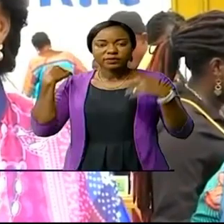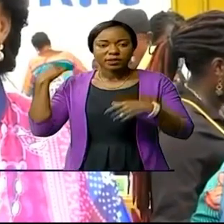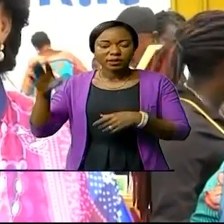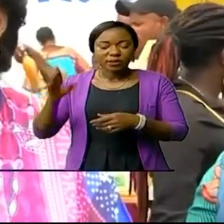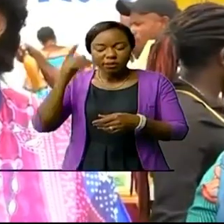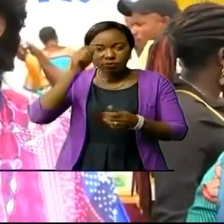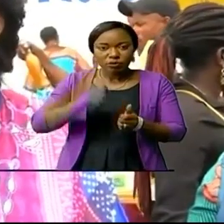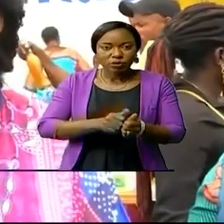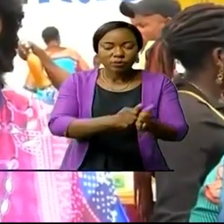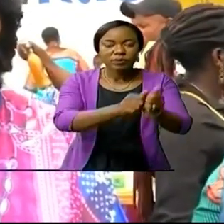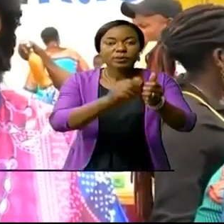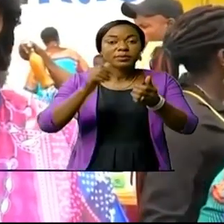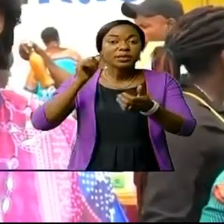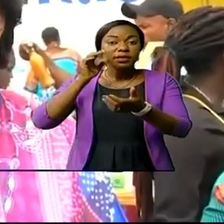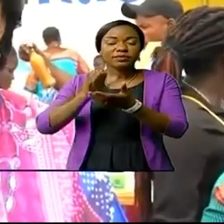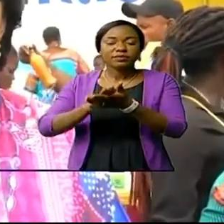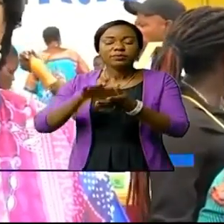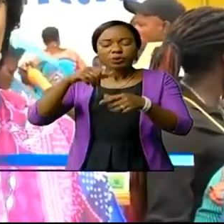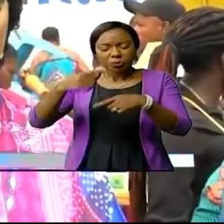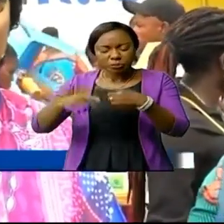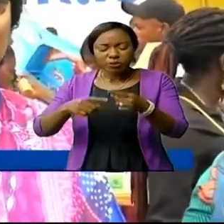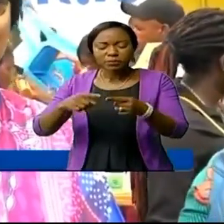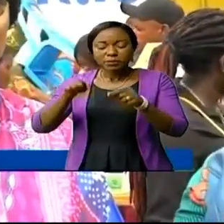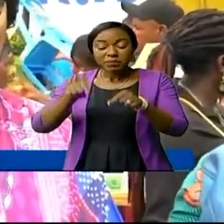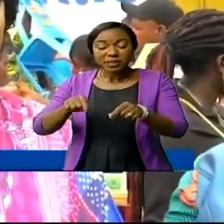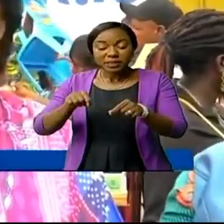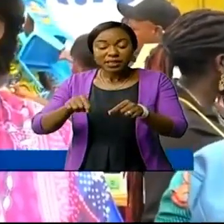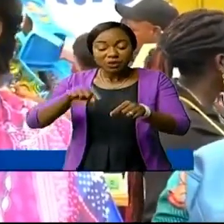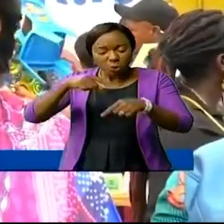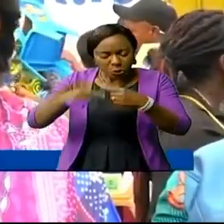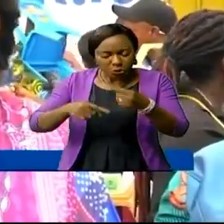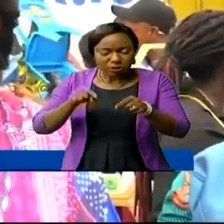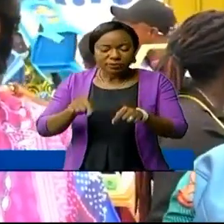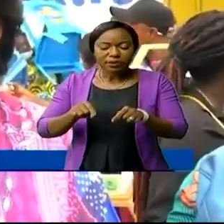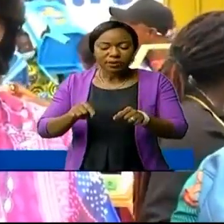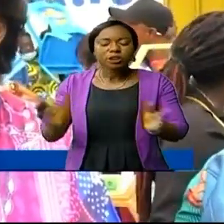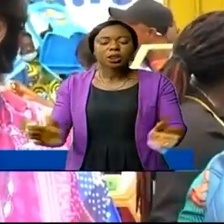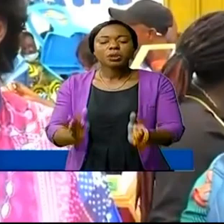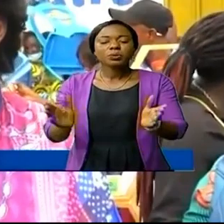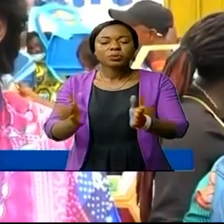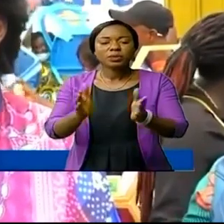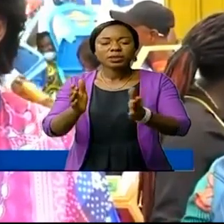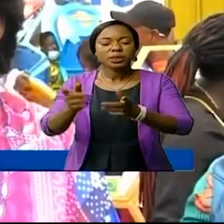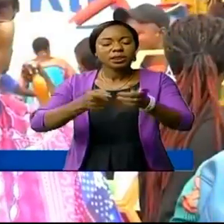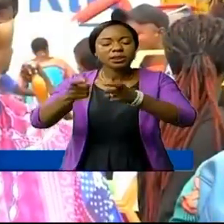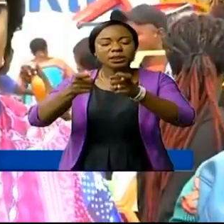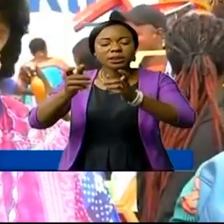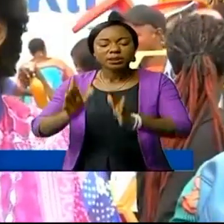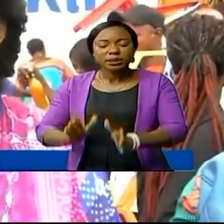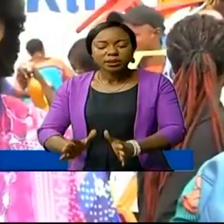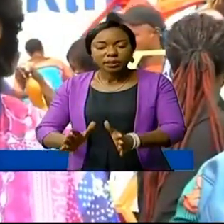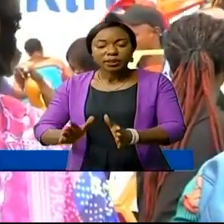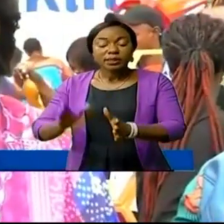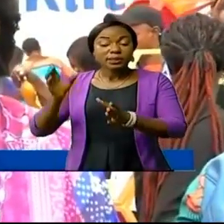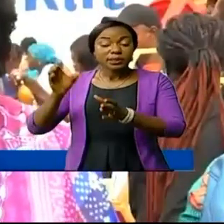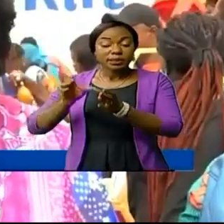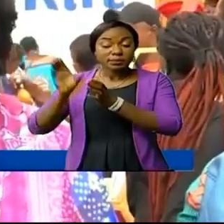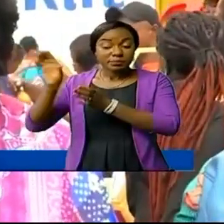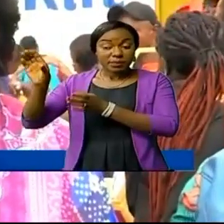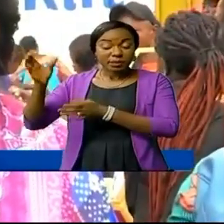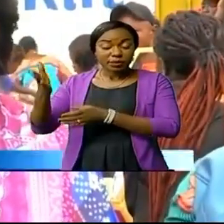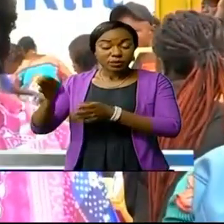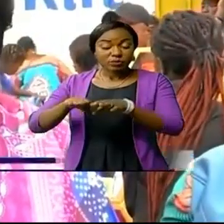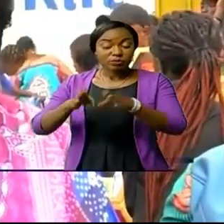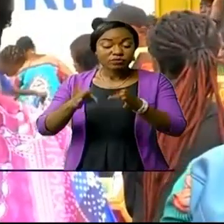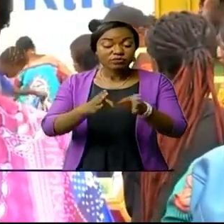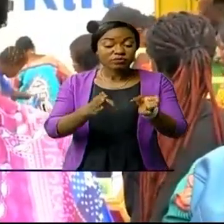des femmes. Il y toujours eu un début à tout et aujourd'hui c'est le début. Et j'encourage la directrice générale, on ne pas s'arrêter juste à ouvrir